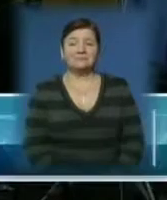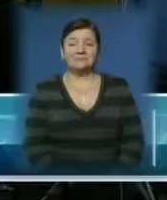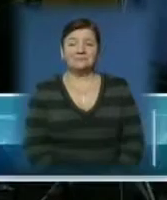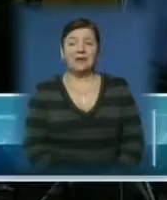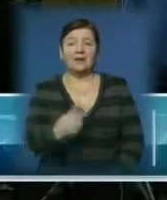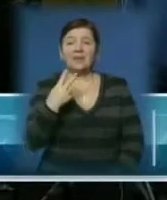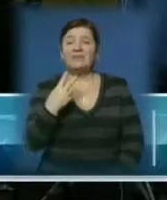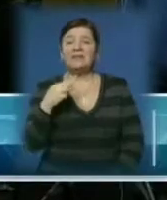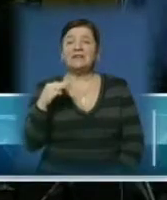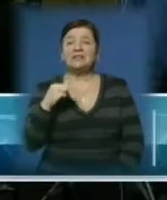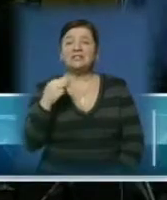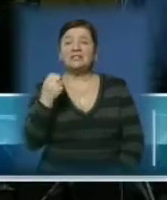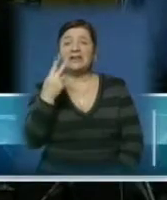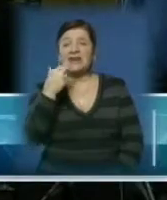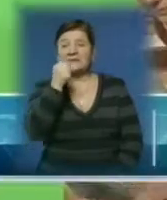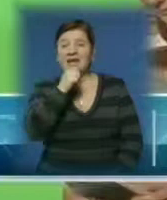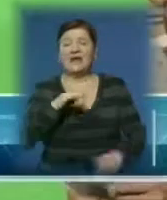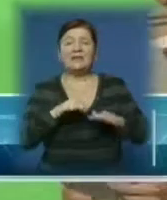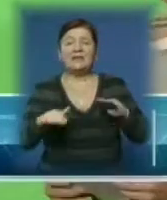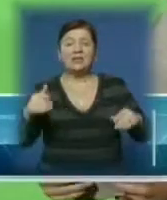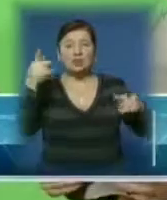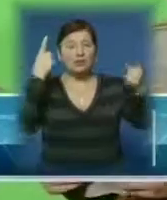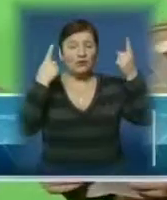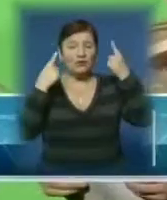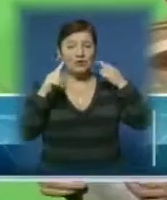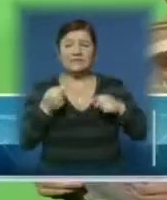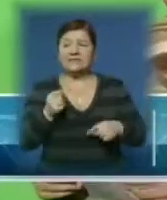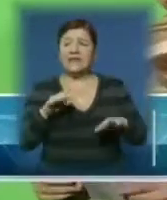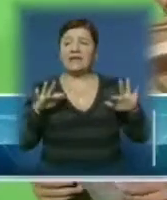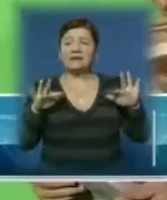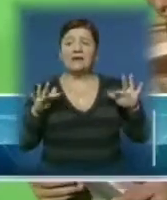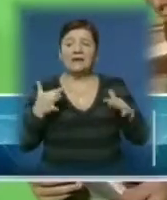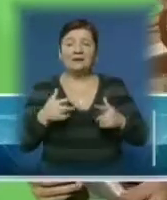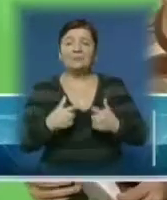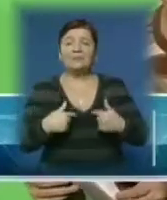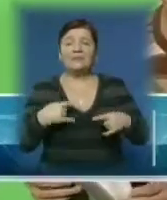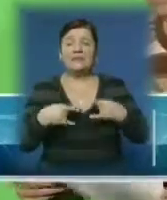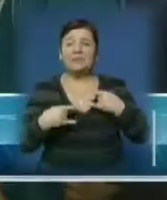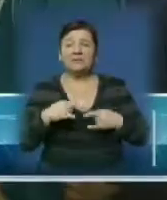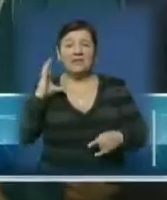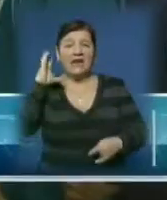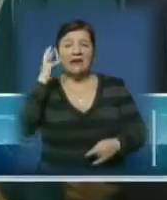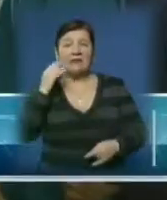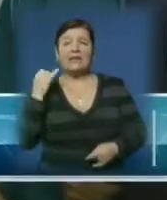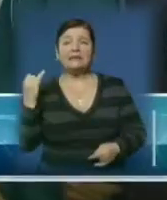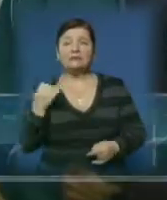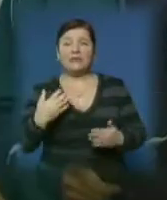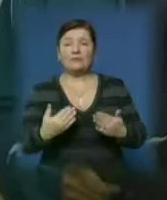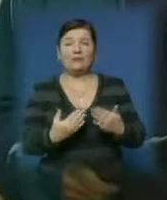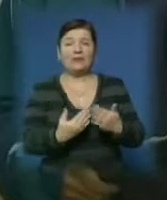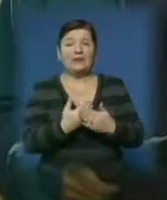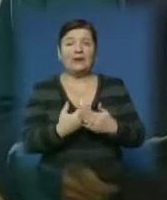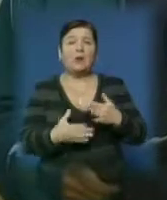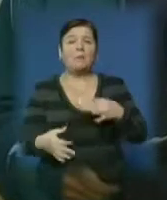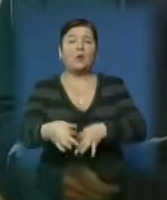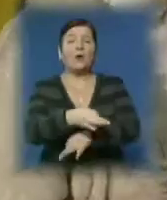2013-й в Україні – рік дитячої творчості. З цієї нагоди Державний комітет телебачення та радіо ініціював новий телевізійний